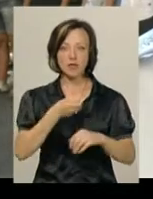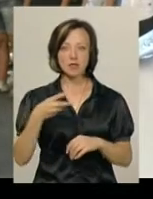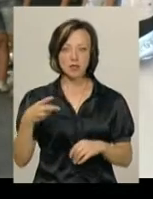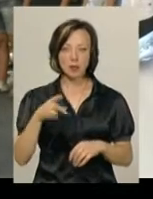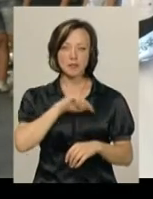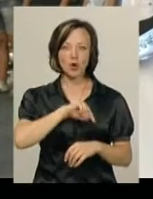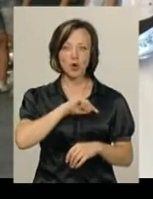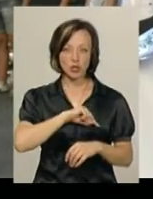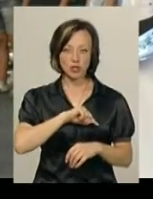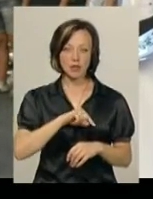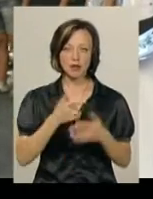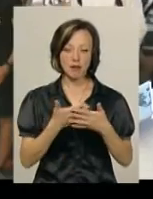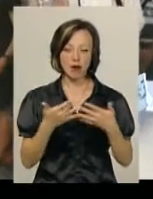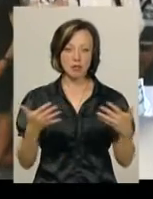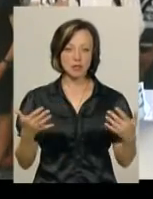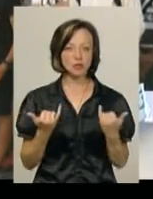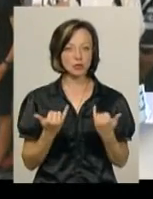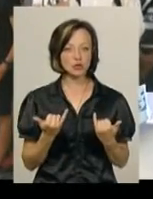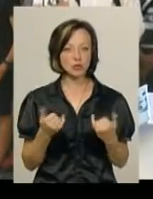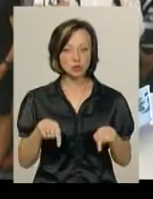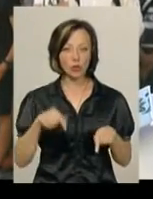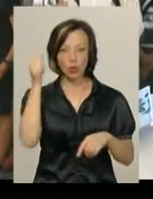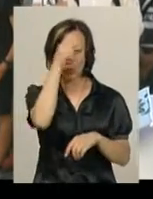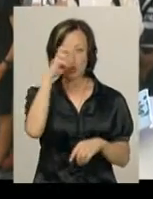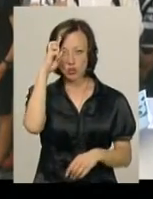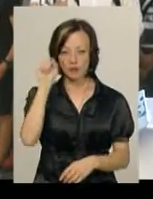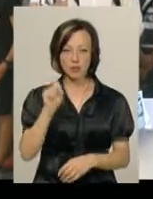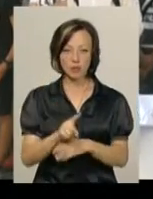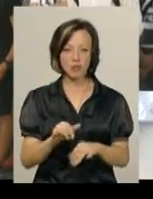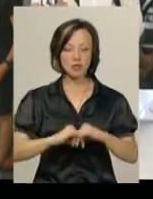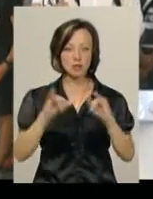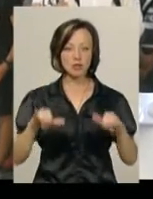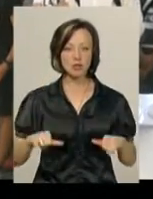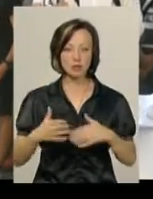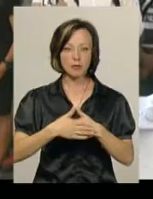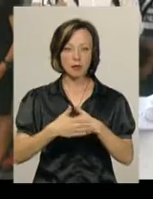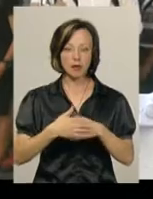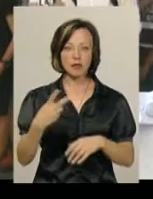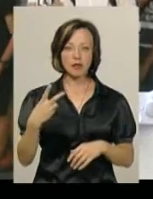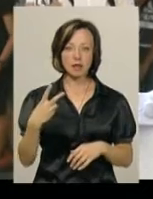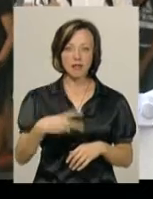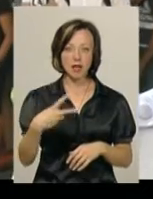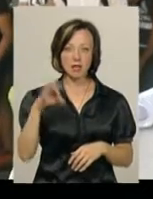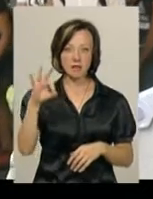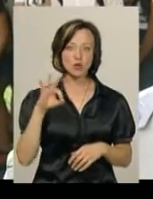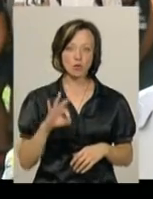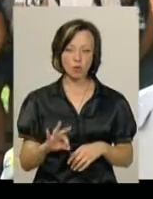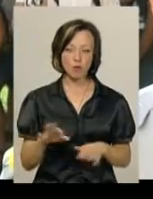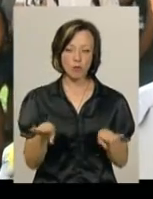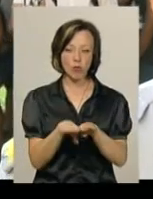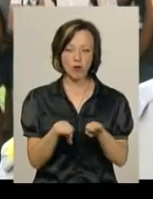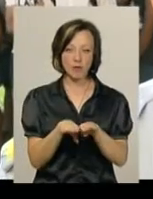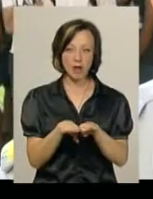-психологічних якостей. Цього року державне замовлення збільшилось приблизно на 20% в